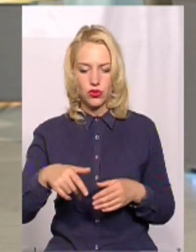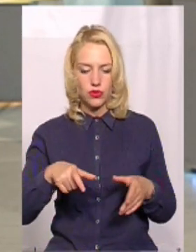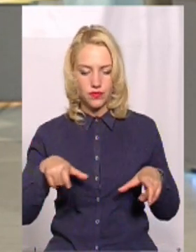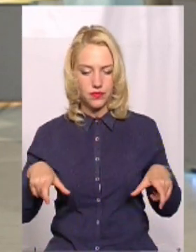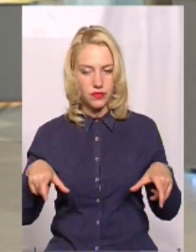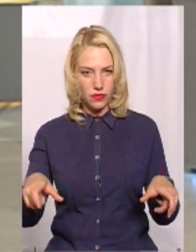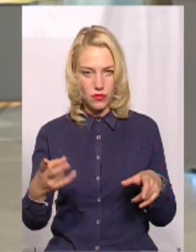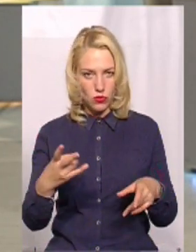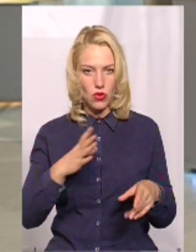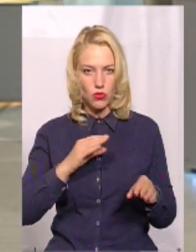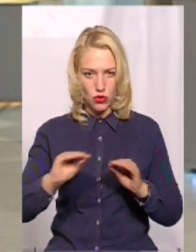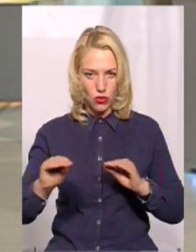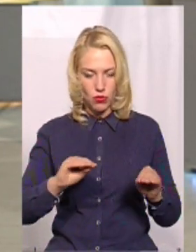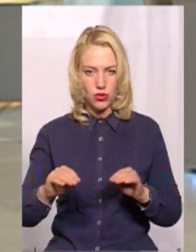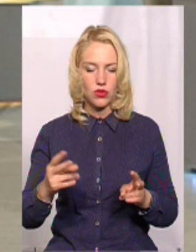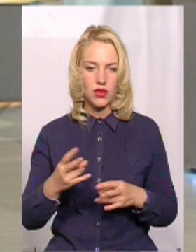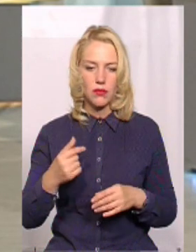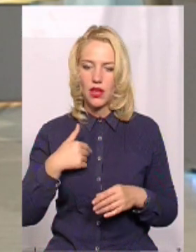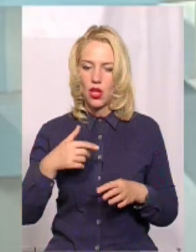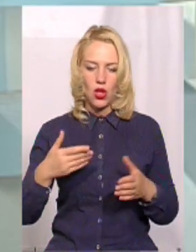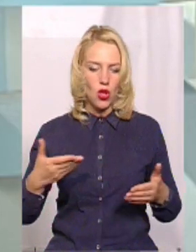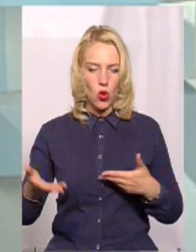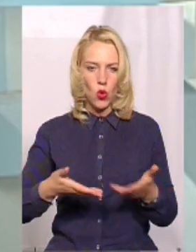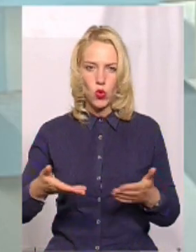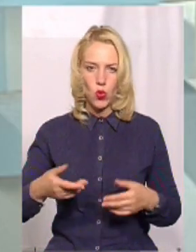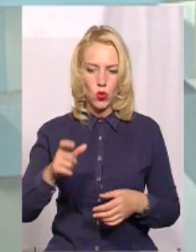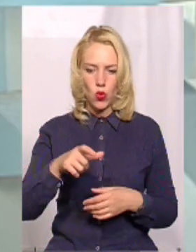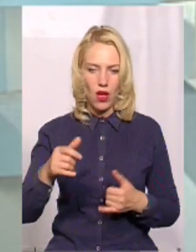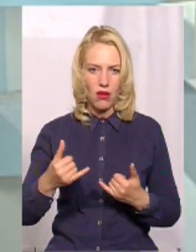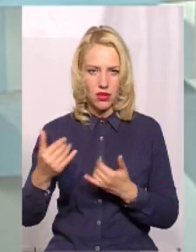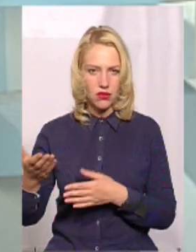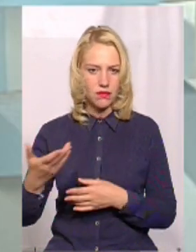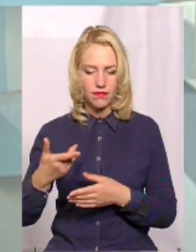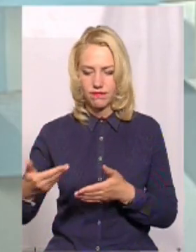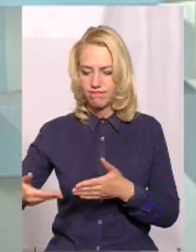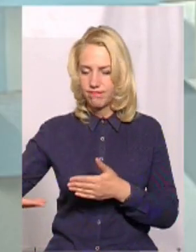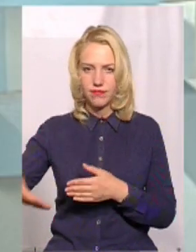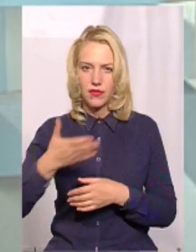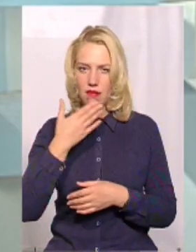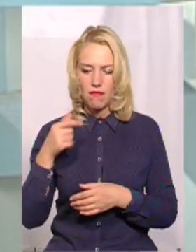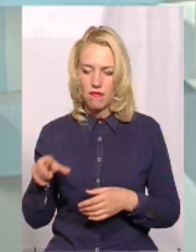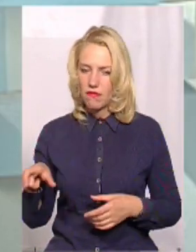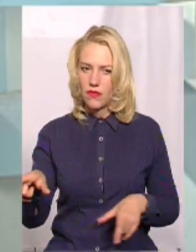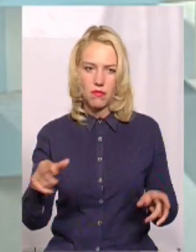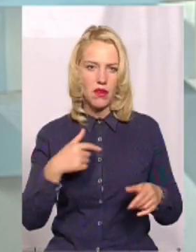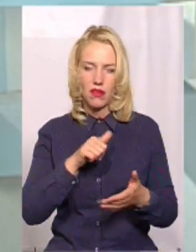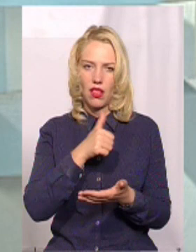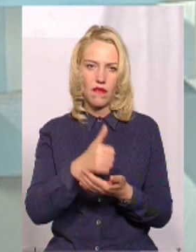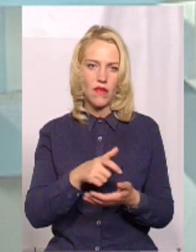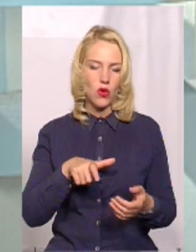день тротуари не передбачені. проєктної документації ми відновлюємо по поточному ремонту, чисто доводимо параметри покриття до